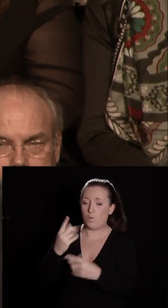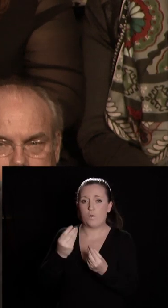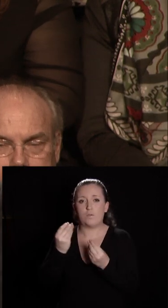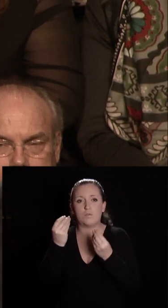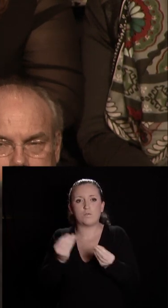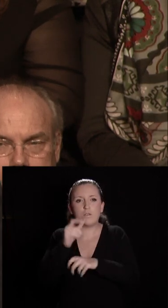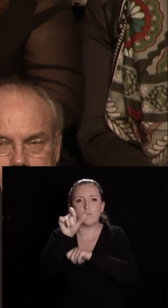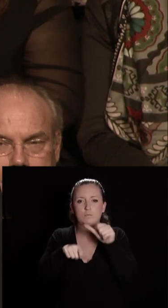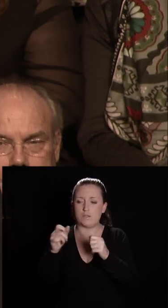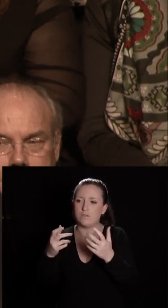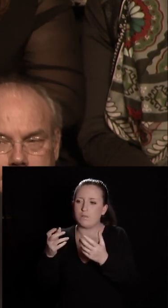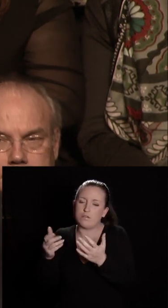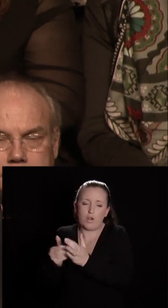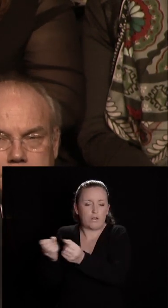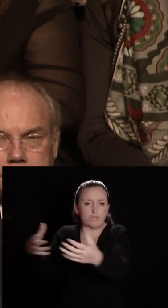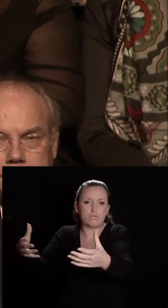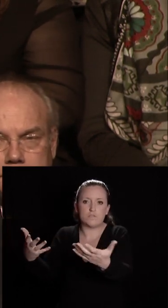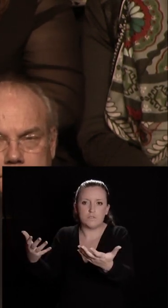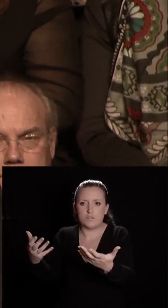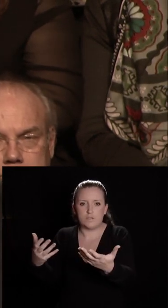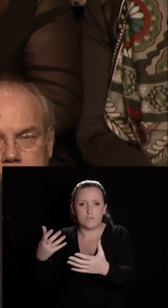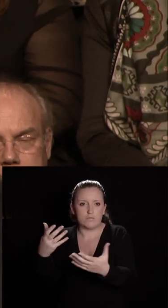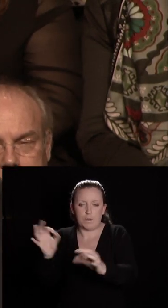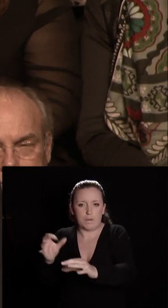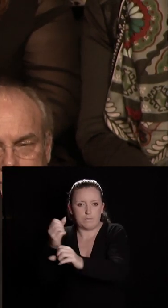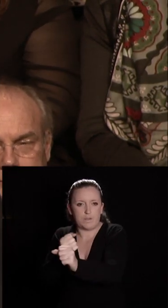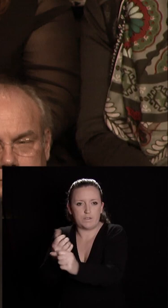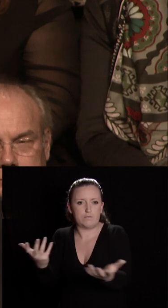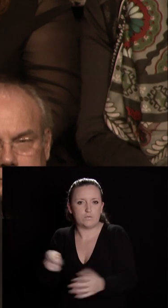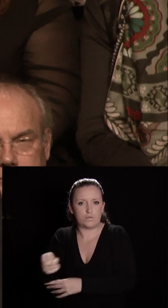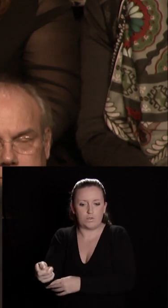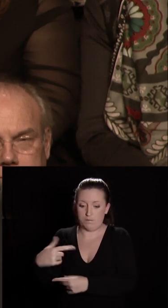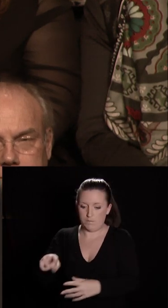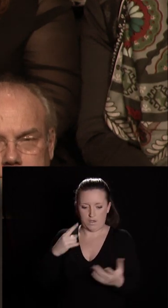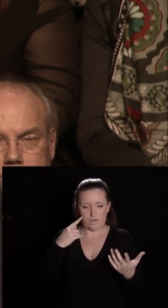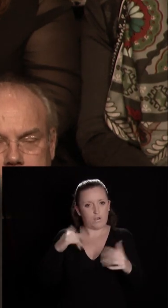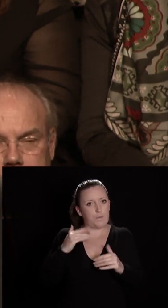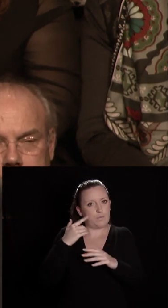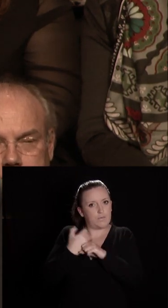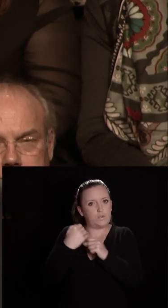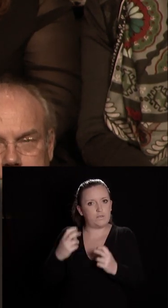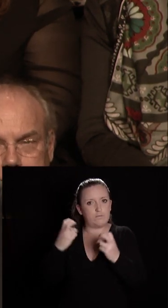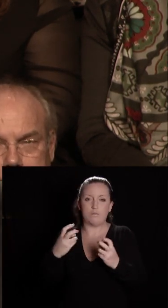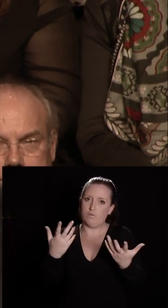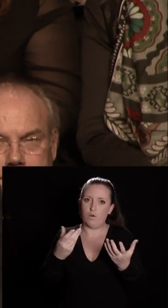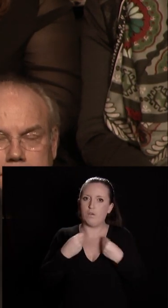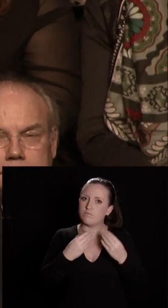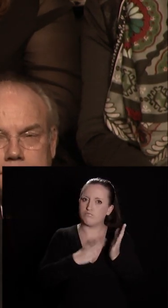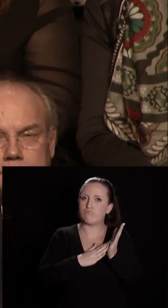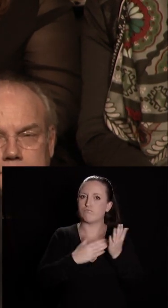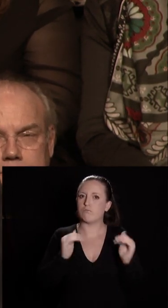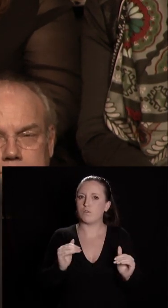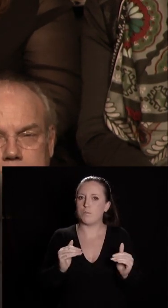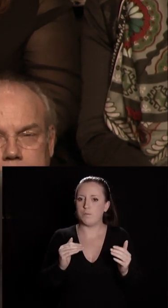trop nombreux éloignés de l'emploi. Mais il faut se féliciter des réussites et se garder de se